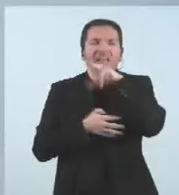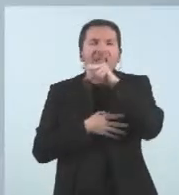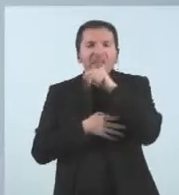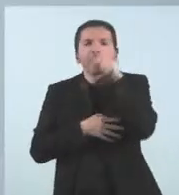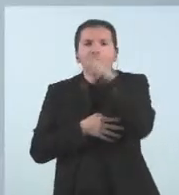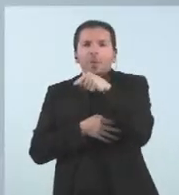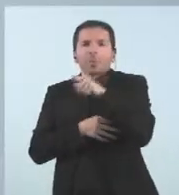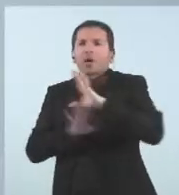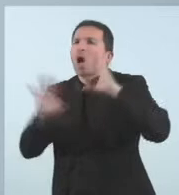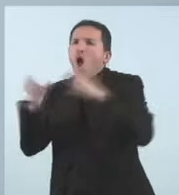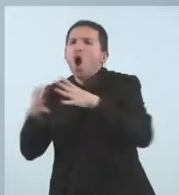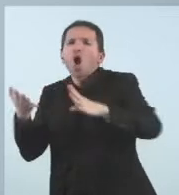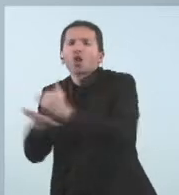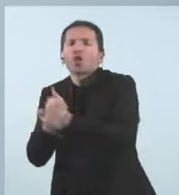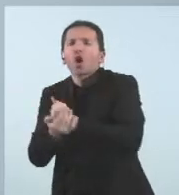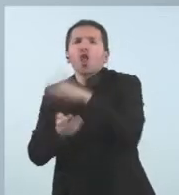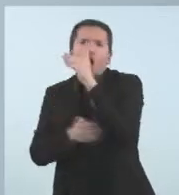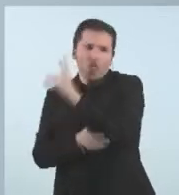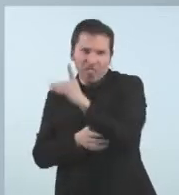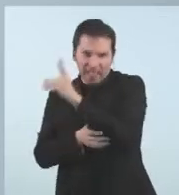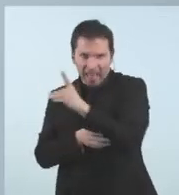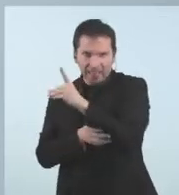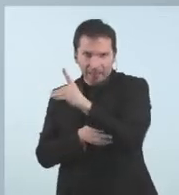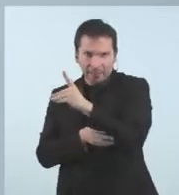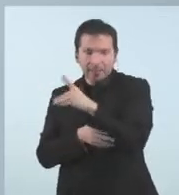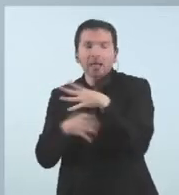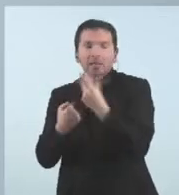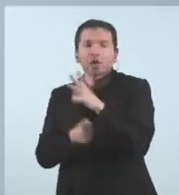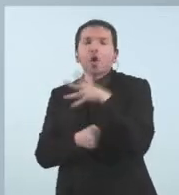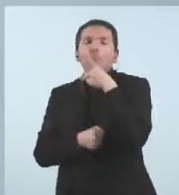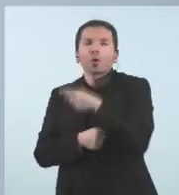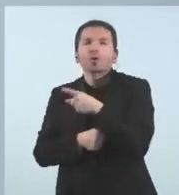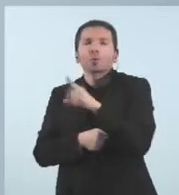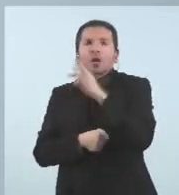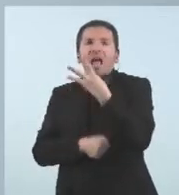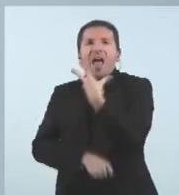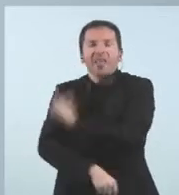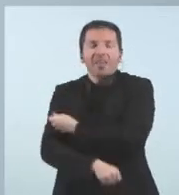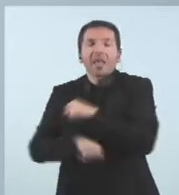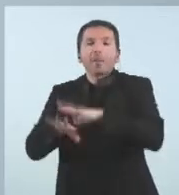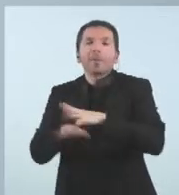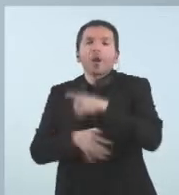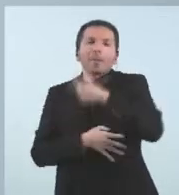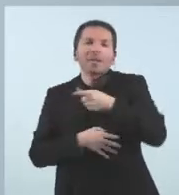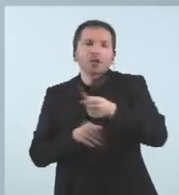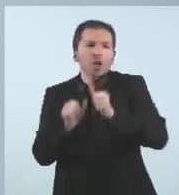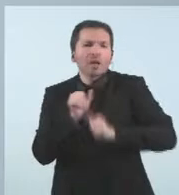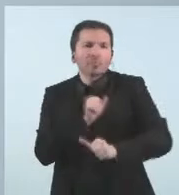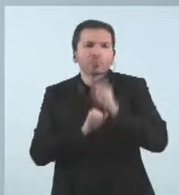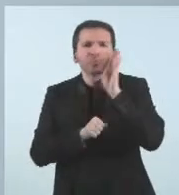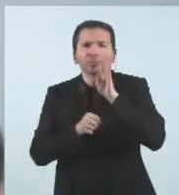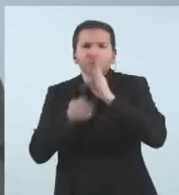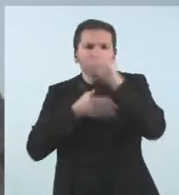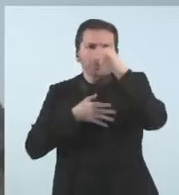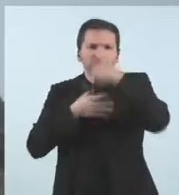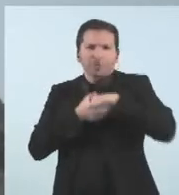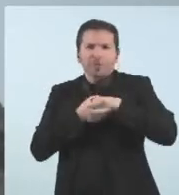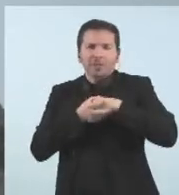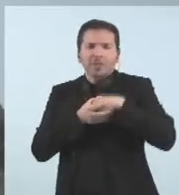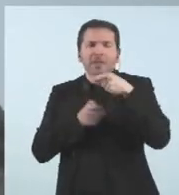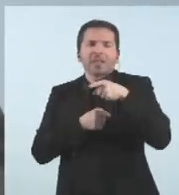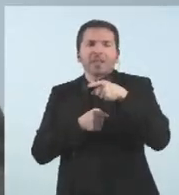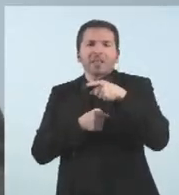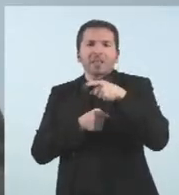es posa aquesta dosi la tercera dosi en un mes de marge tothom que s'ha contagiat en principi a partir del tothom o la matèmia s'ha contagiat a partir del